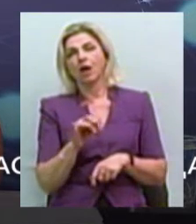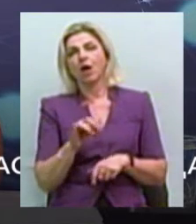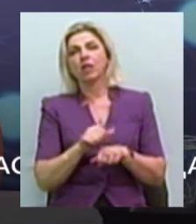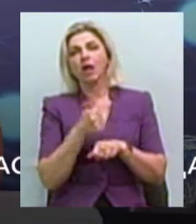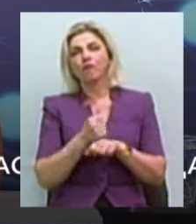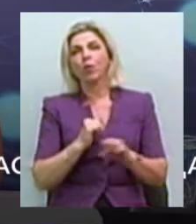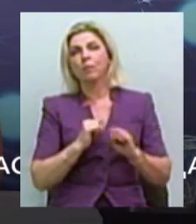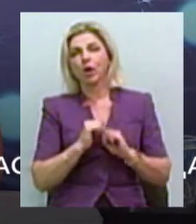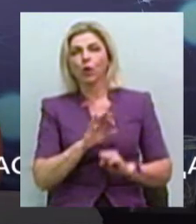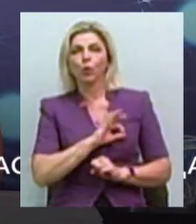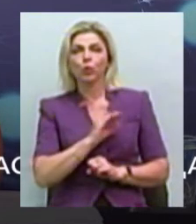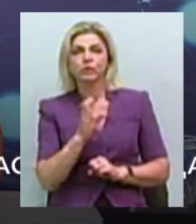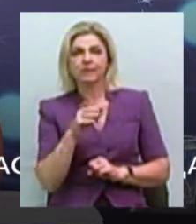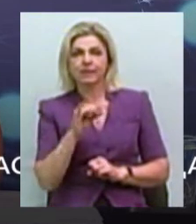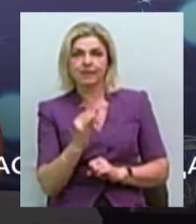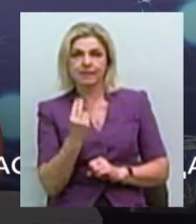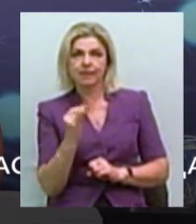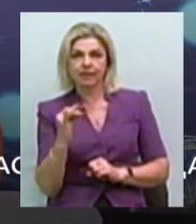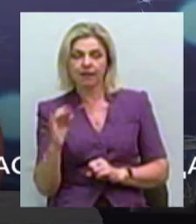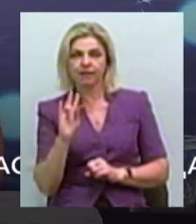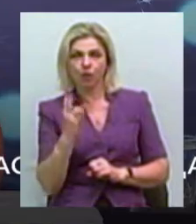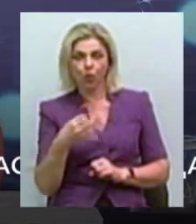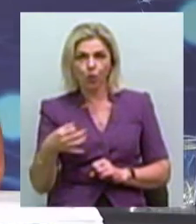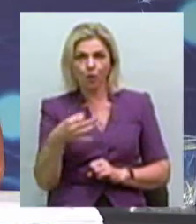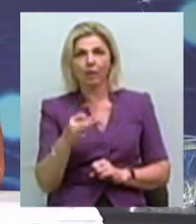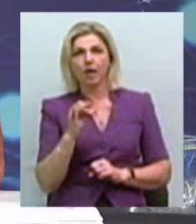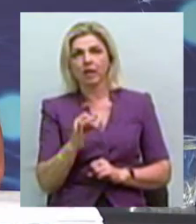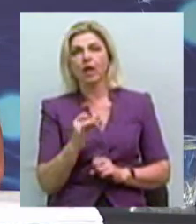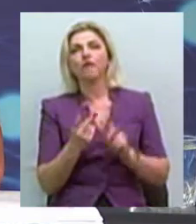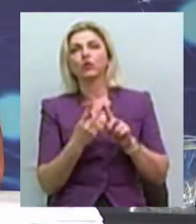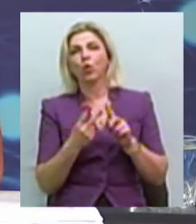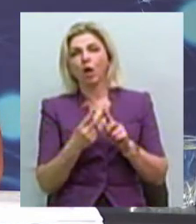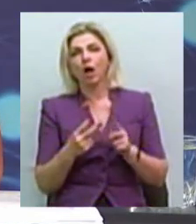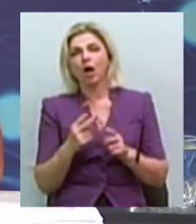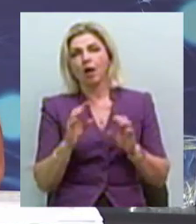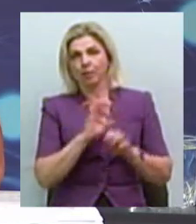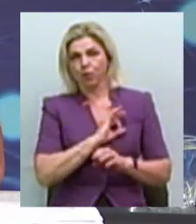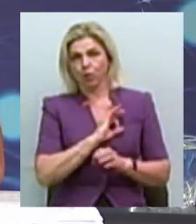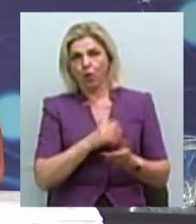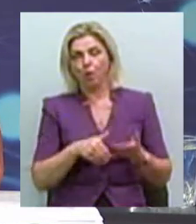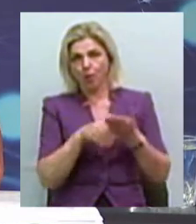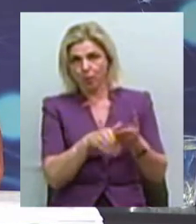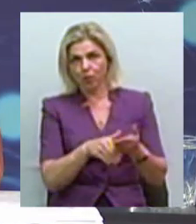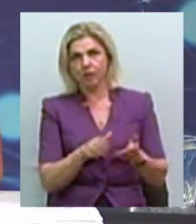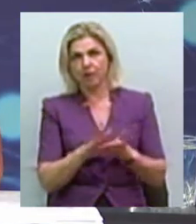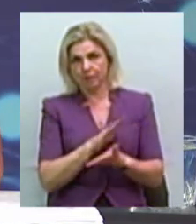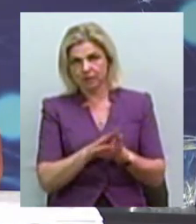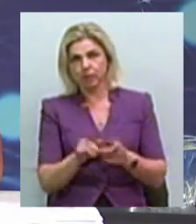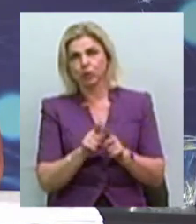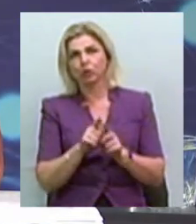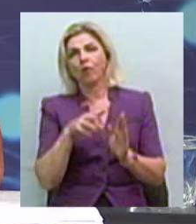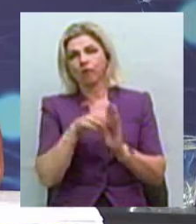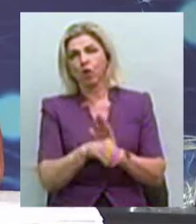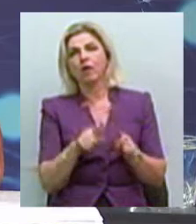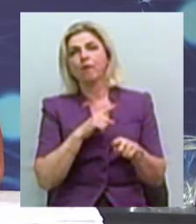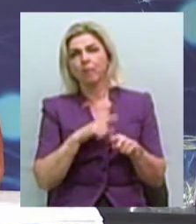управління юстиції в Миколаївській області, і безплатна вторинна правова допомога, яка надає таку допомогу безплатним, в тому числі, і мобільним бригадам.